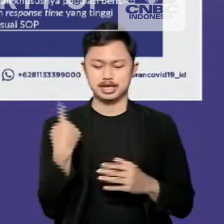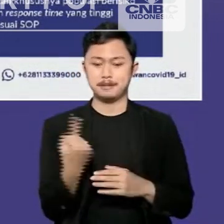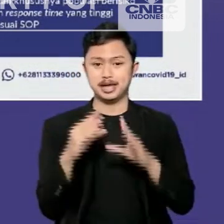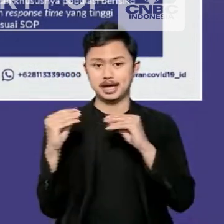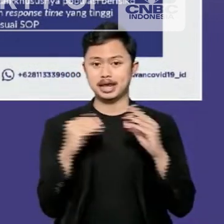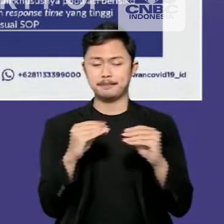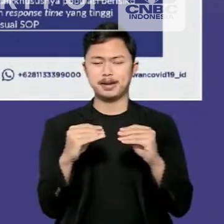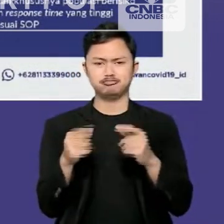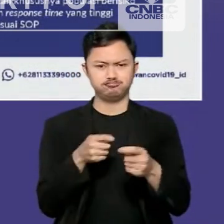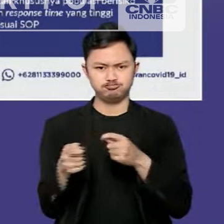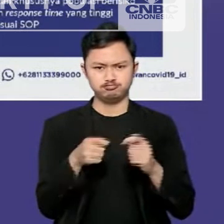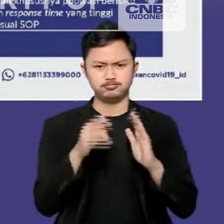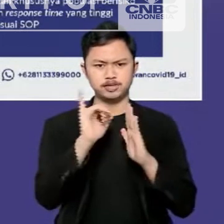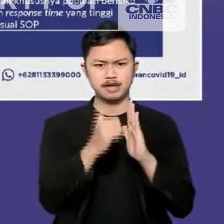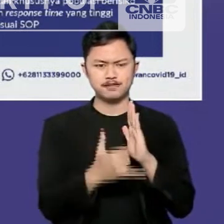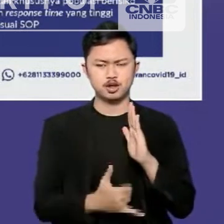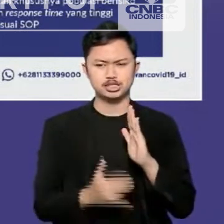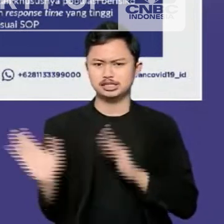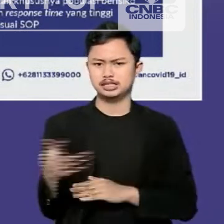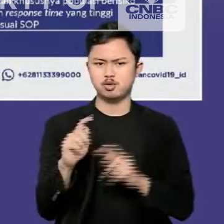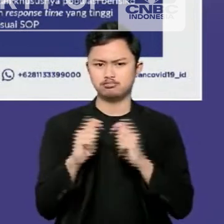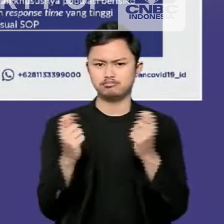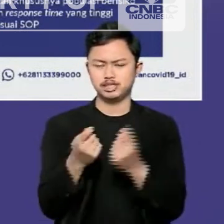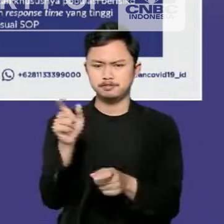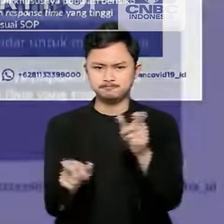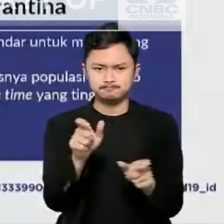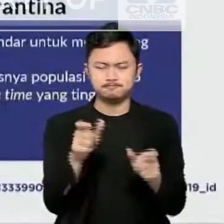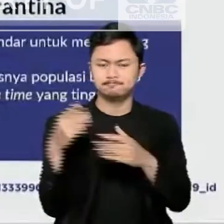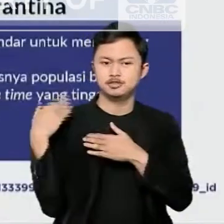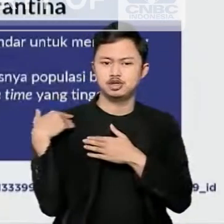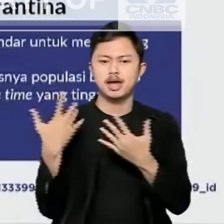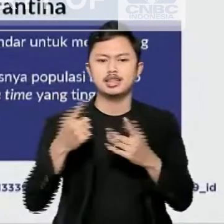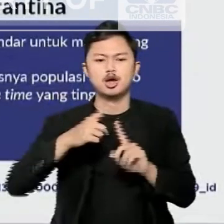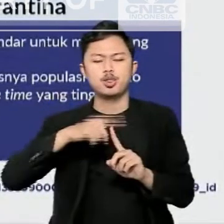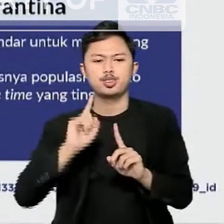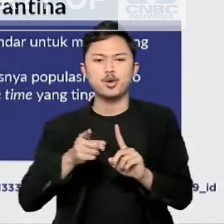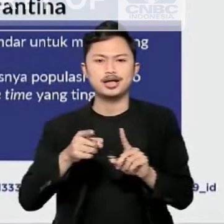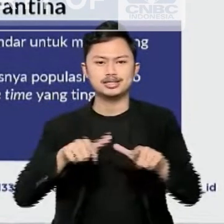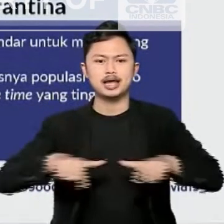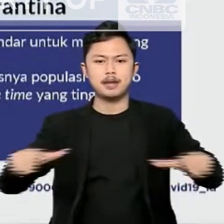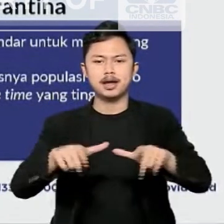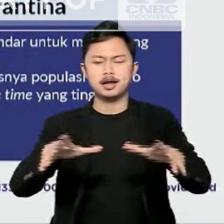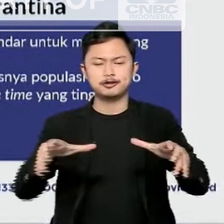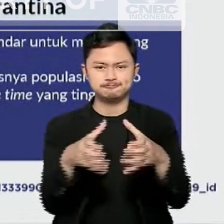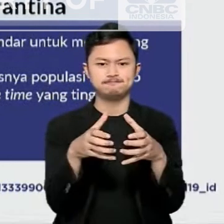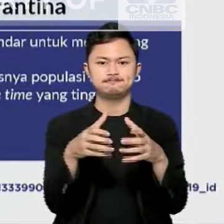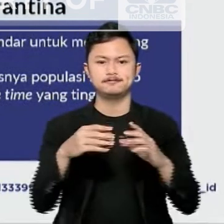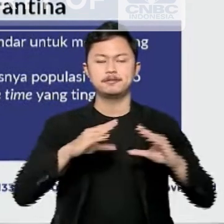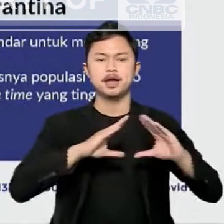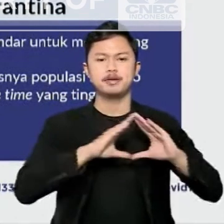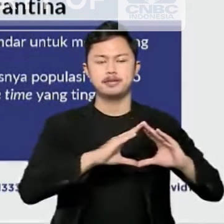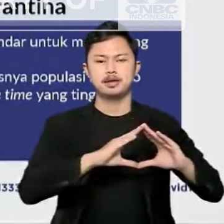koordinasi dan evaluasi seluruh elemen yang terlibat, baik penanggung jawab serta petugas teknis di lapangan diantaranya